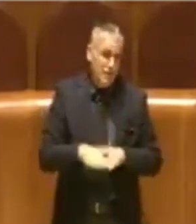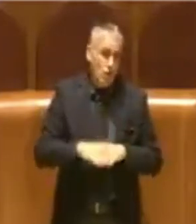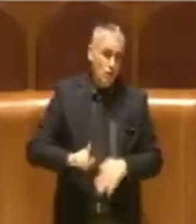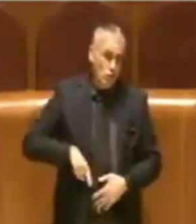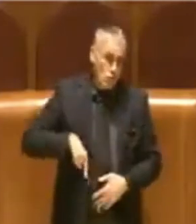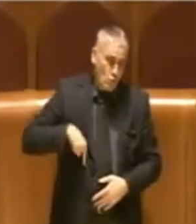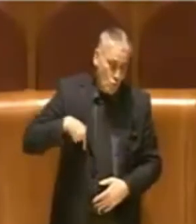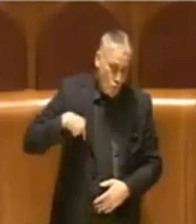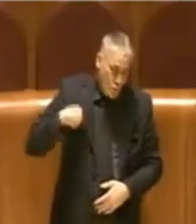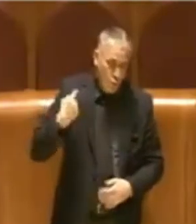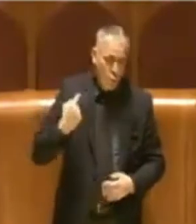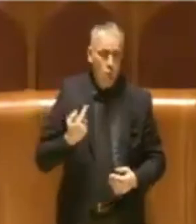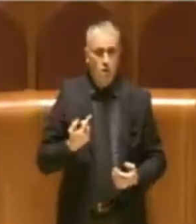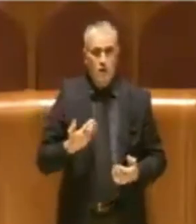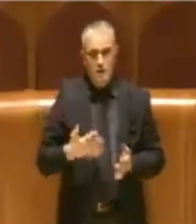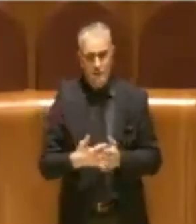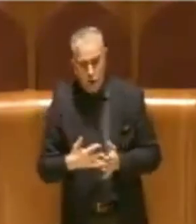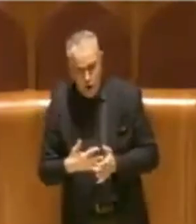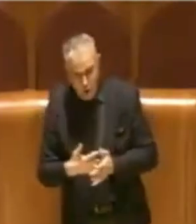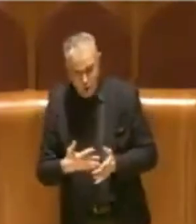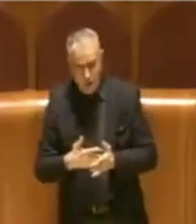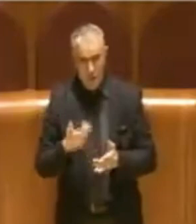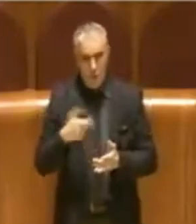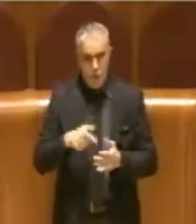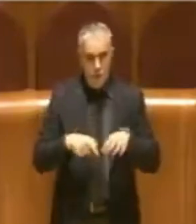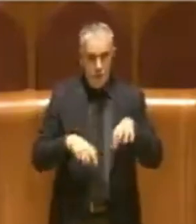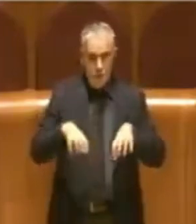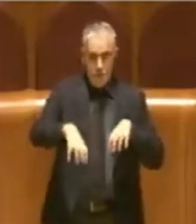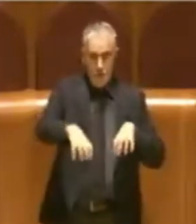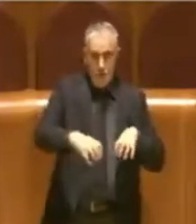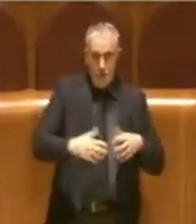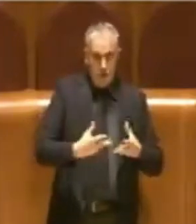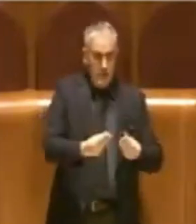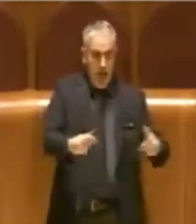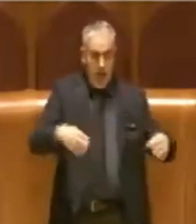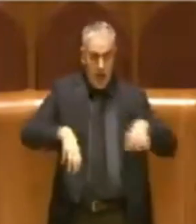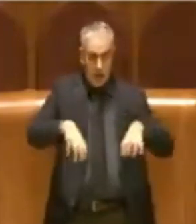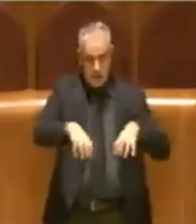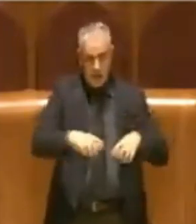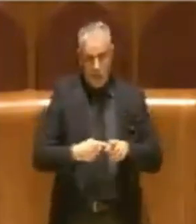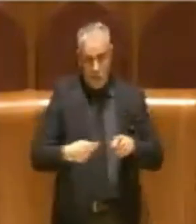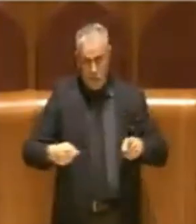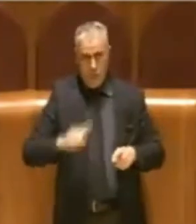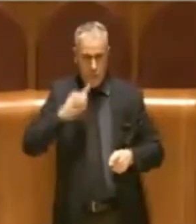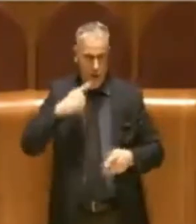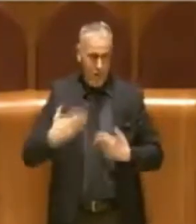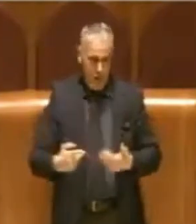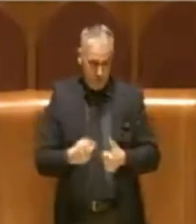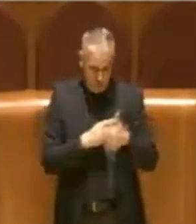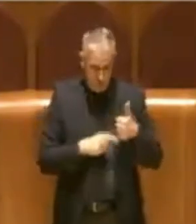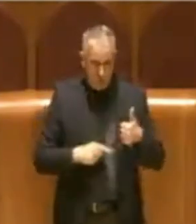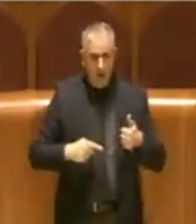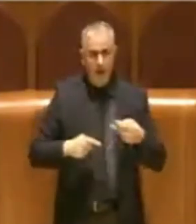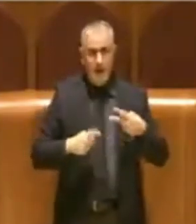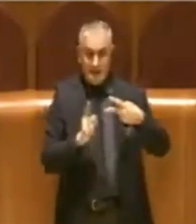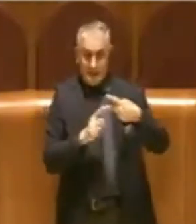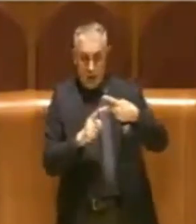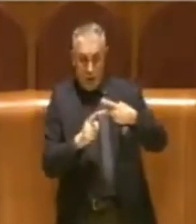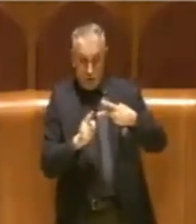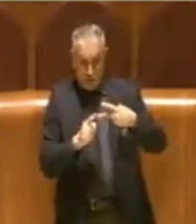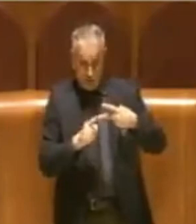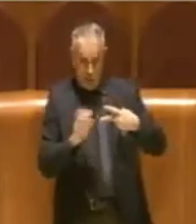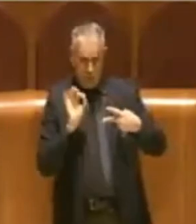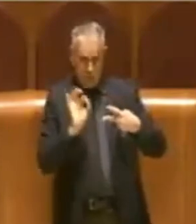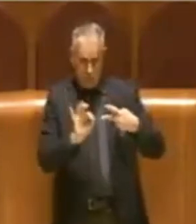difficoltosa quando ci sono molte aree da espropriare. Il secondo punto che abbiamo messo in luce è il fatto